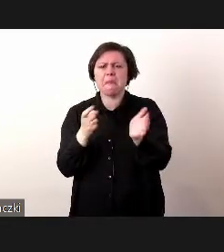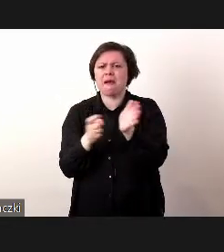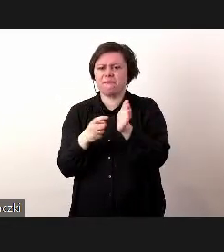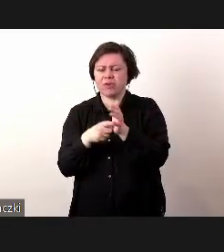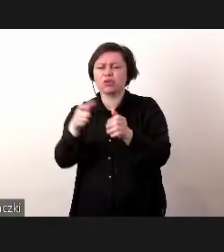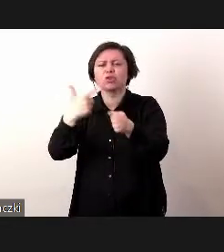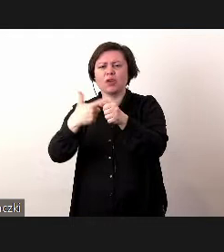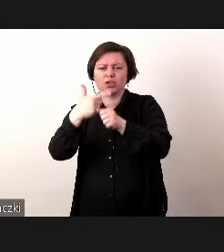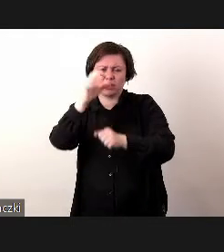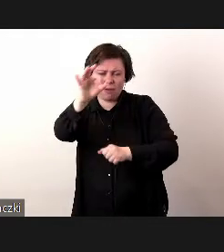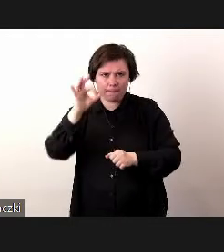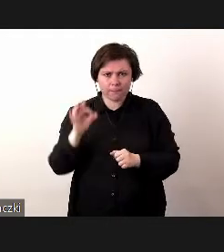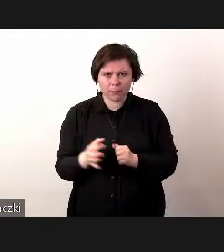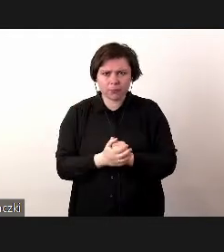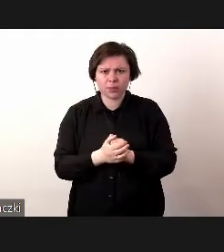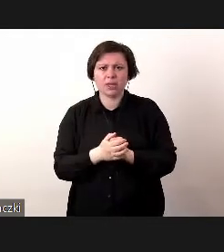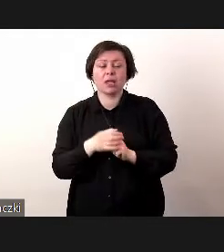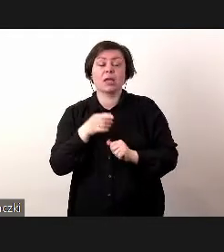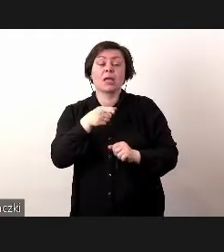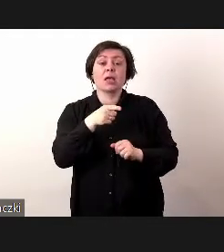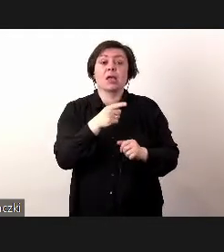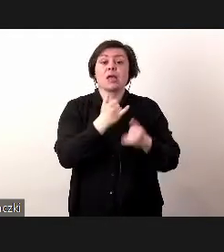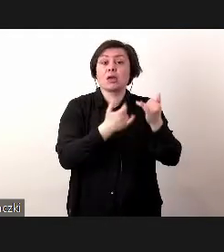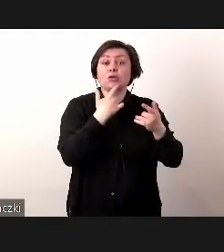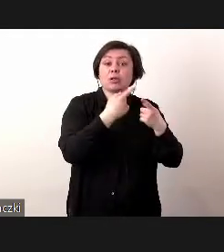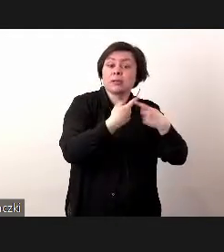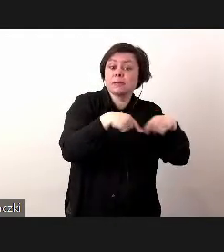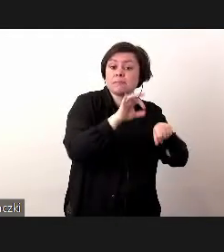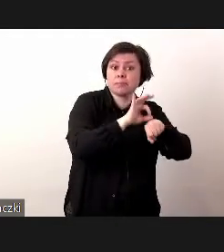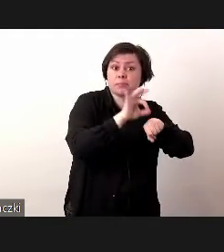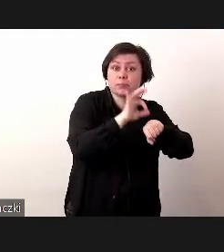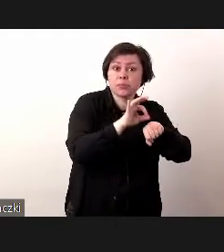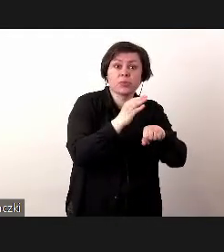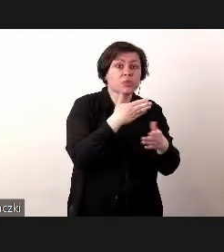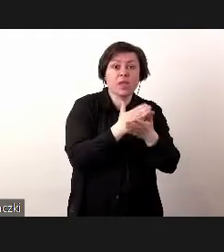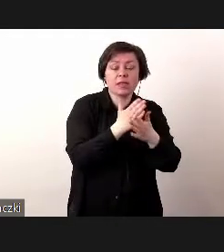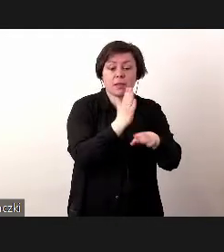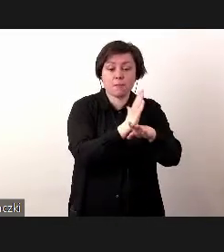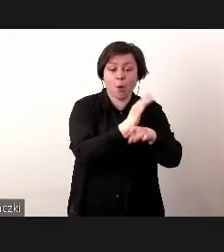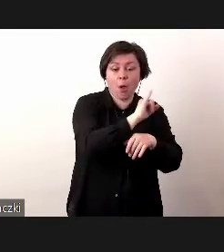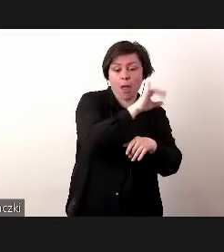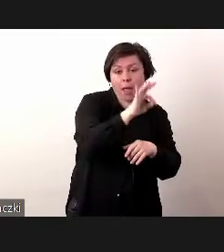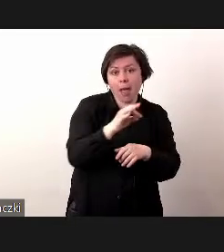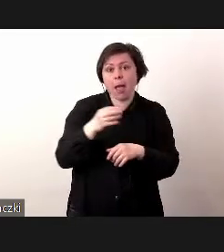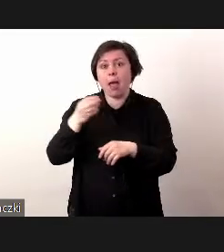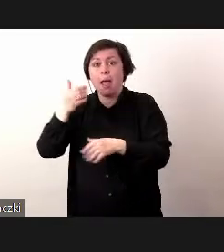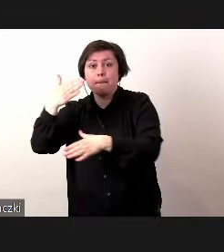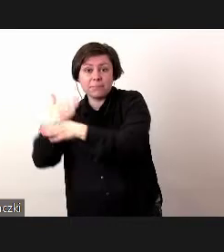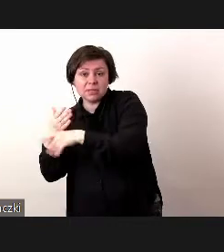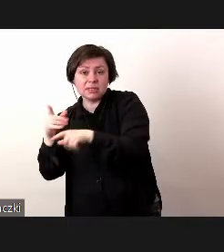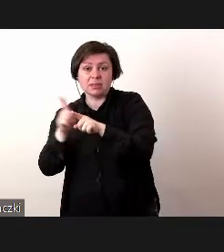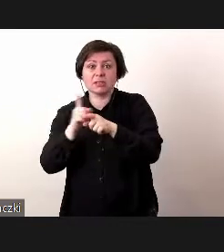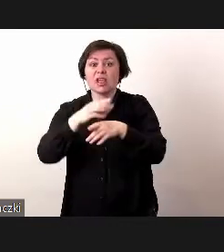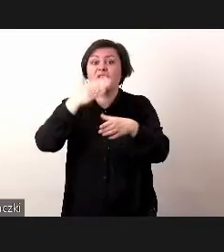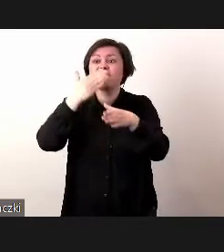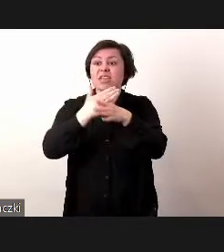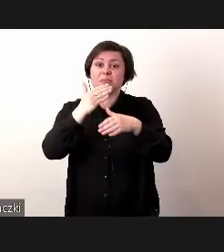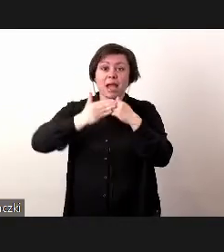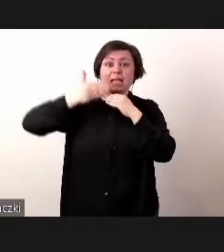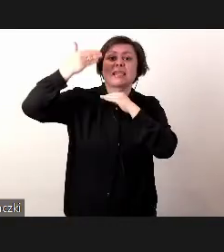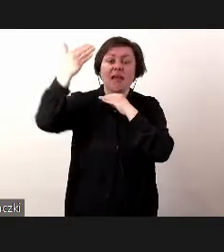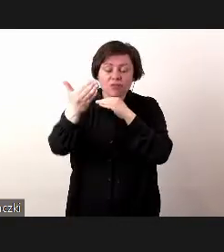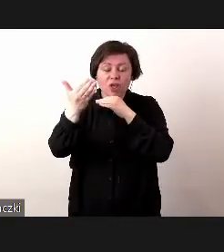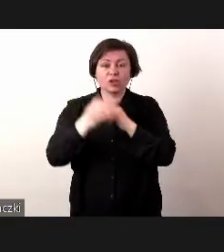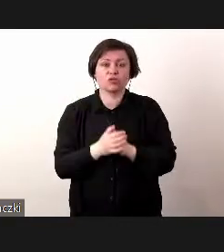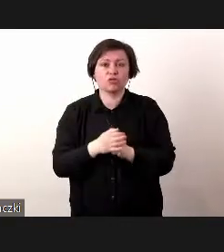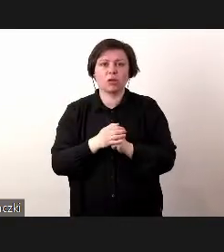22%. W przypadku, kiedy realizujemy projekty nie tylko pomiędzy IT a biznesem, ale na przykład firmą zewnętrzną,